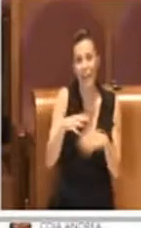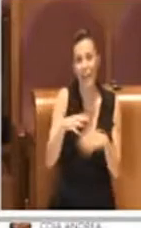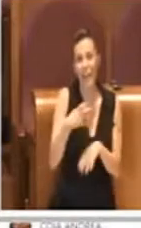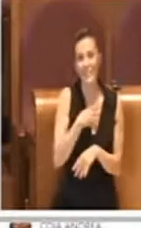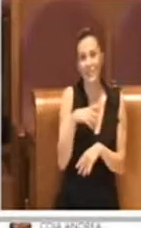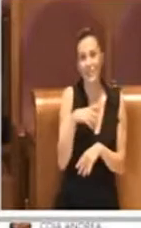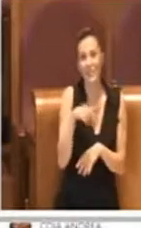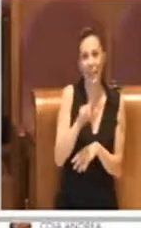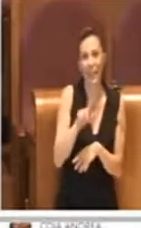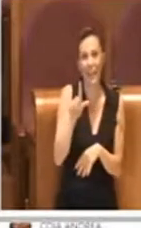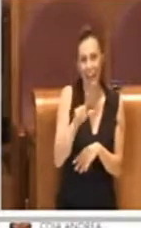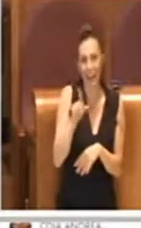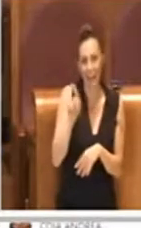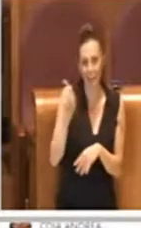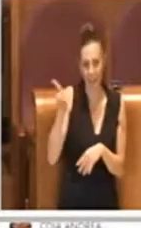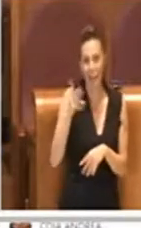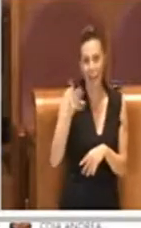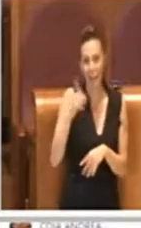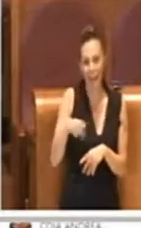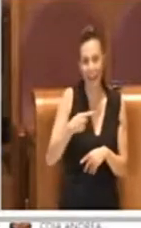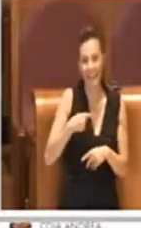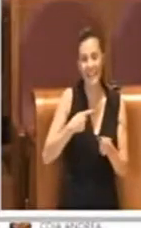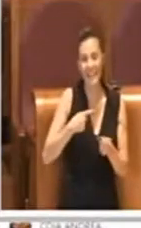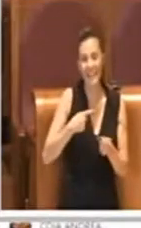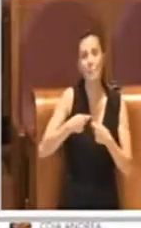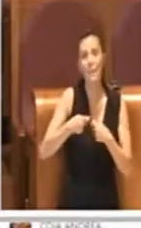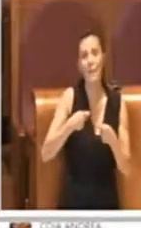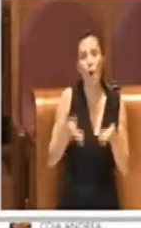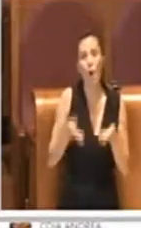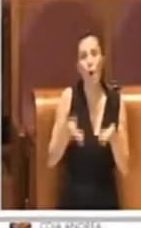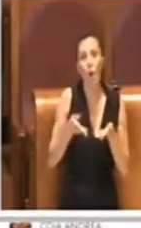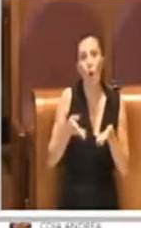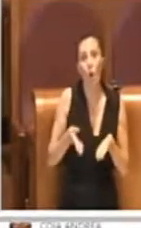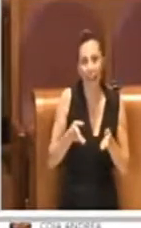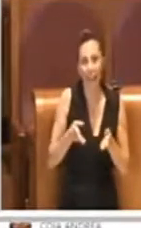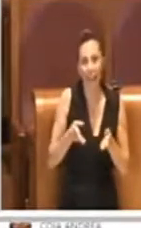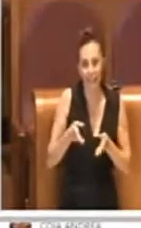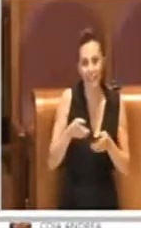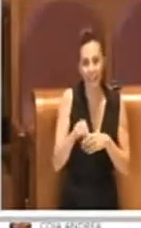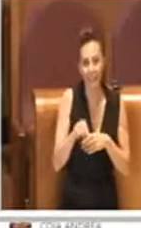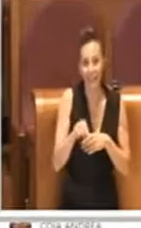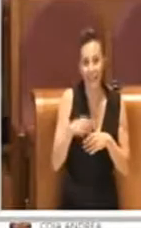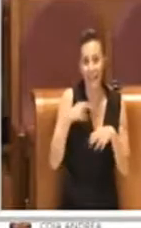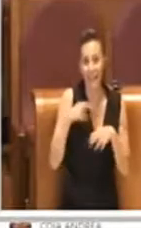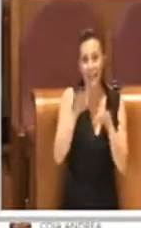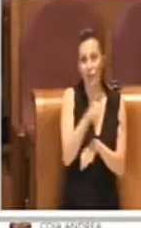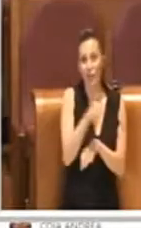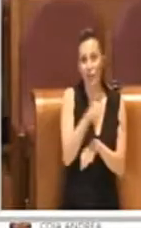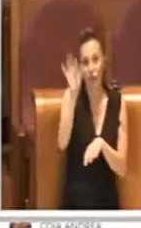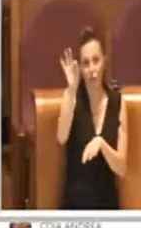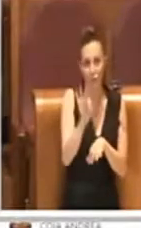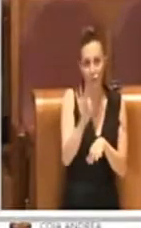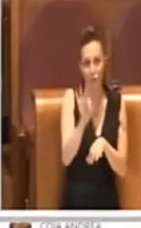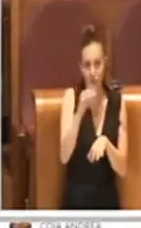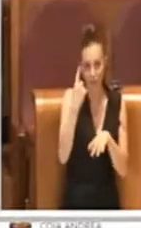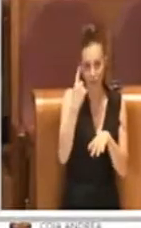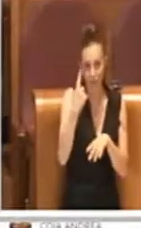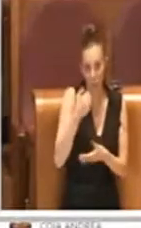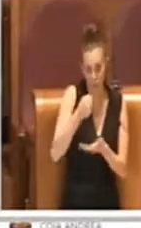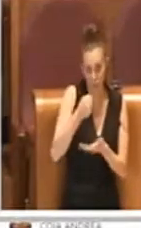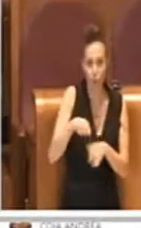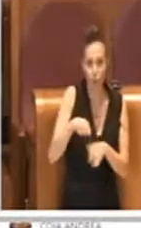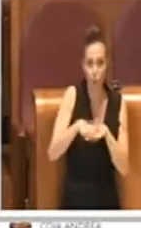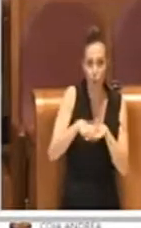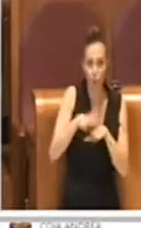ricordato che per ciò che riguarda la spesa corrente siamo arrivati praticamente al 100% dell'utilizzo dei fondi